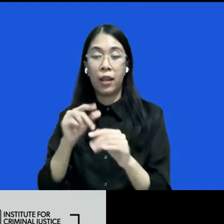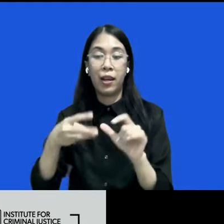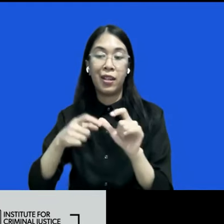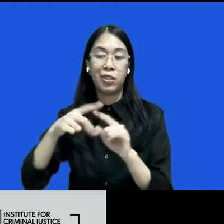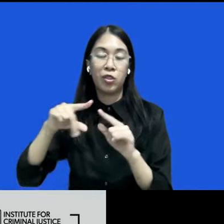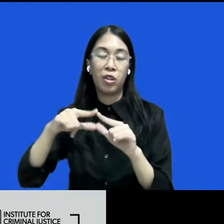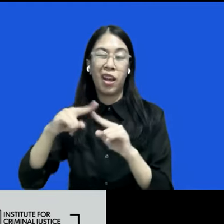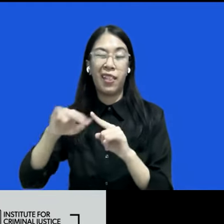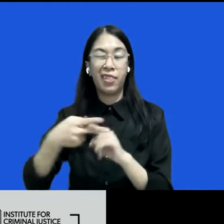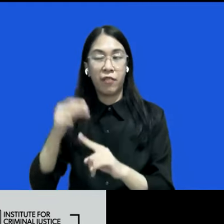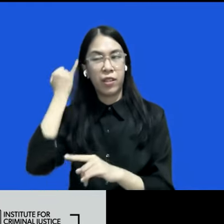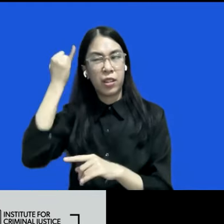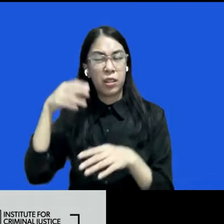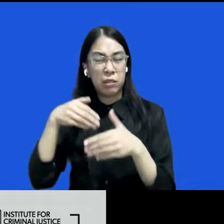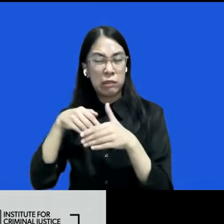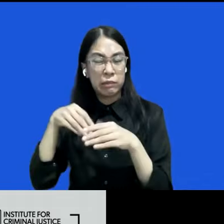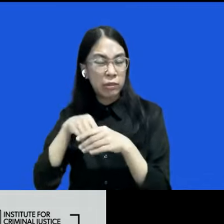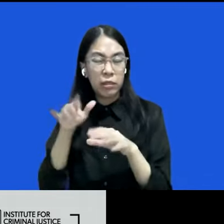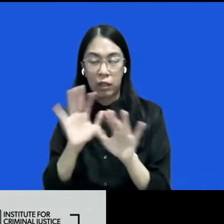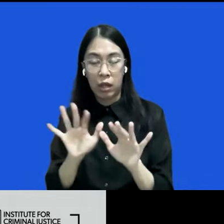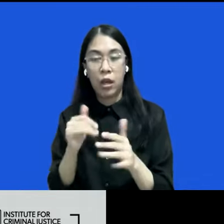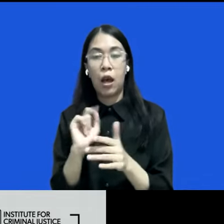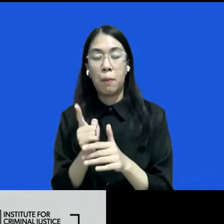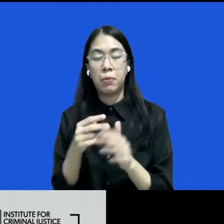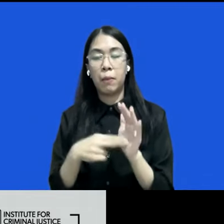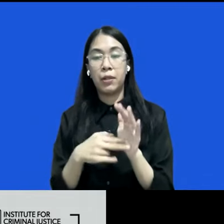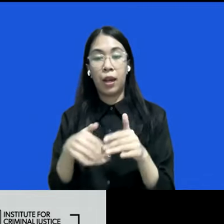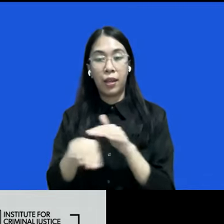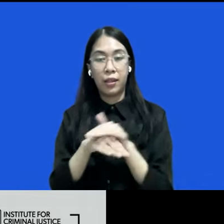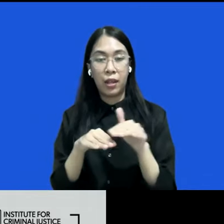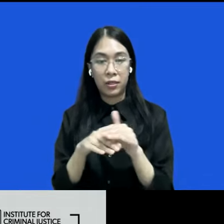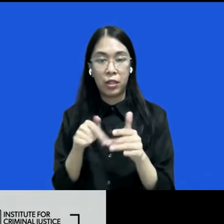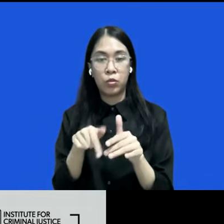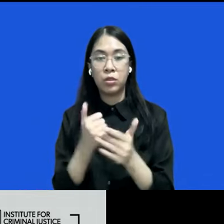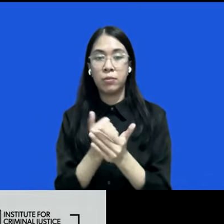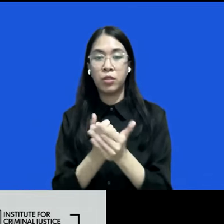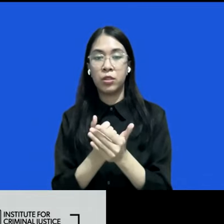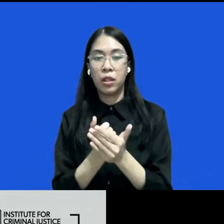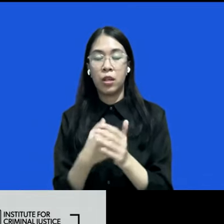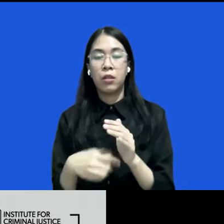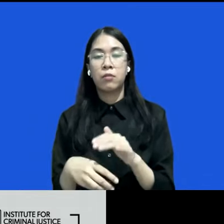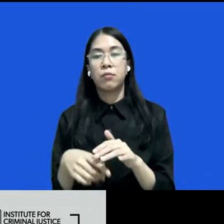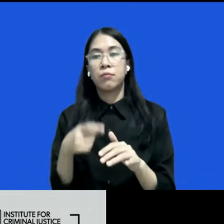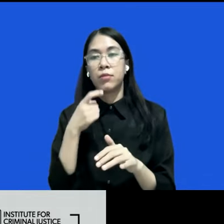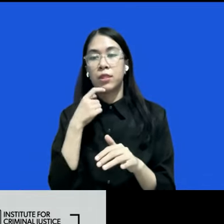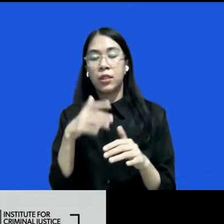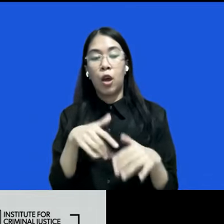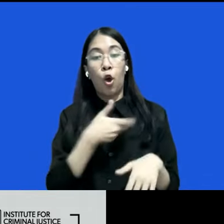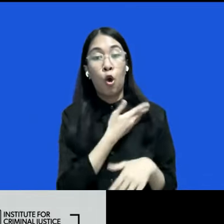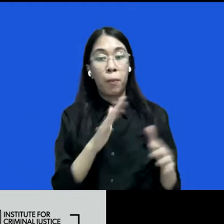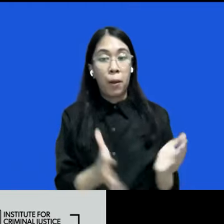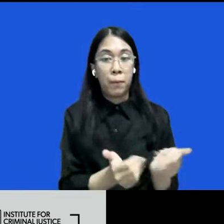gak masuk gitu karena memang ide dasar nilai dasar dari restoratif justice adalah soal apa namanya pemberdayaan dari korban